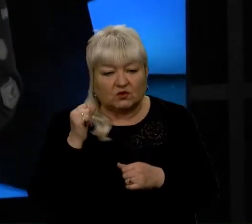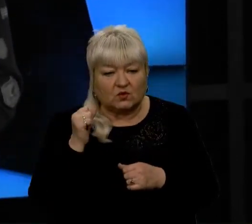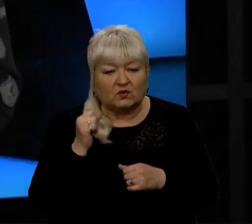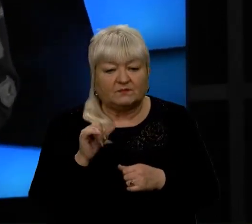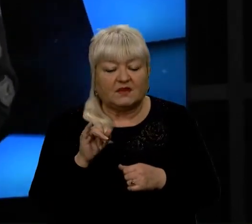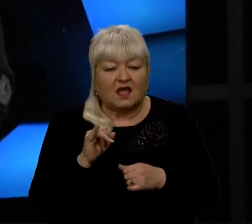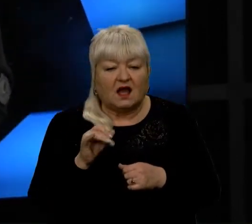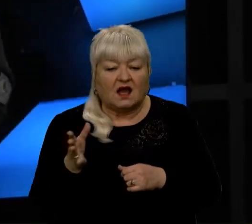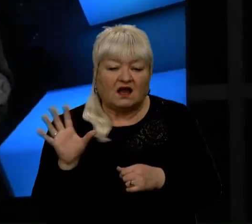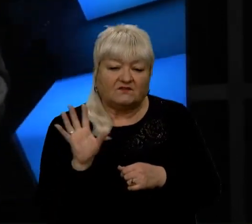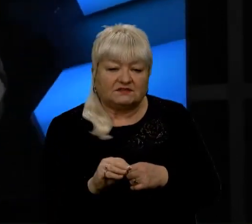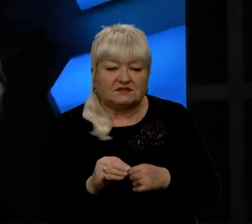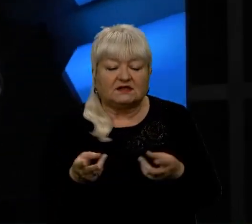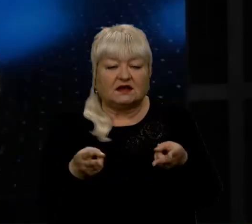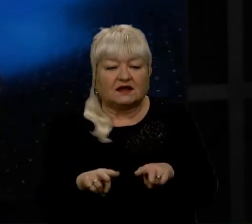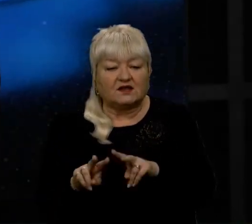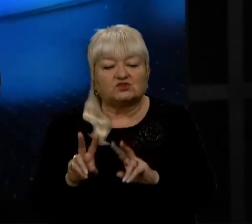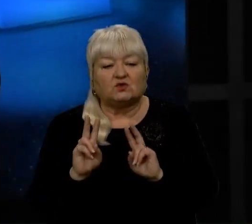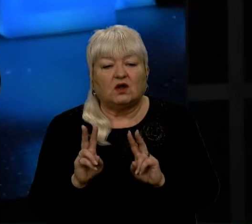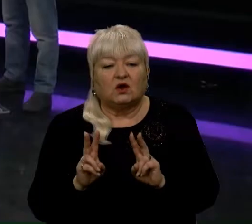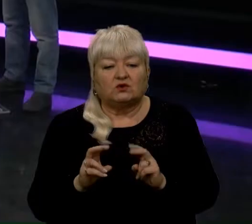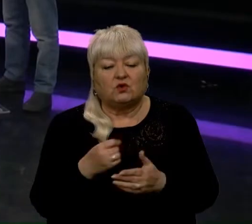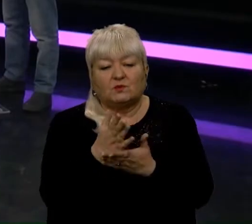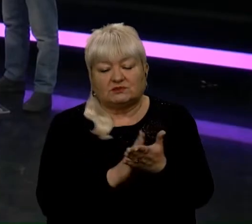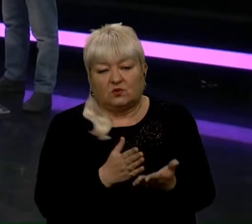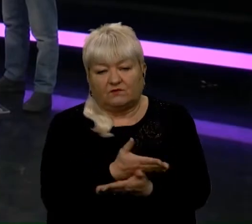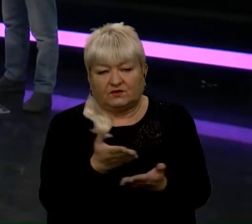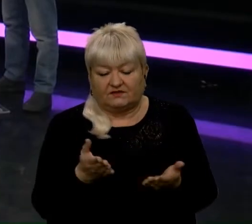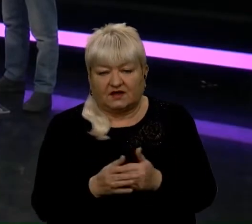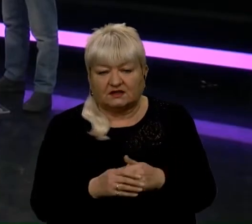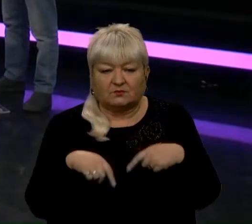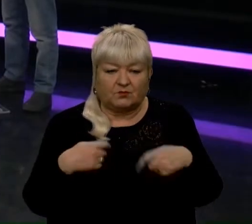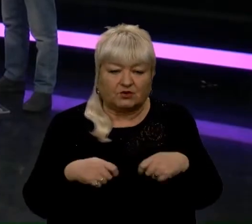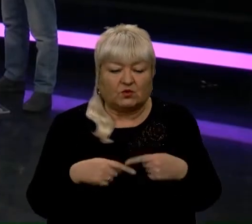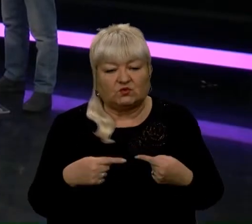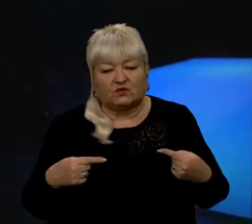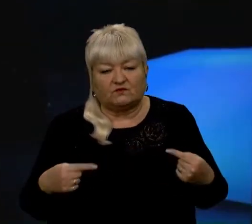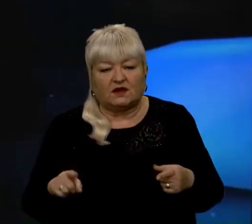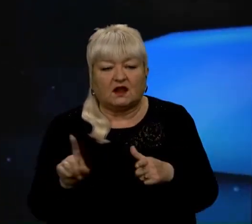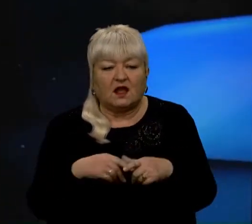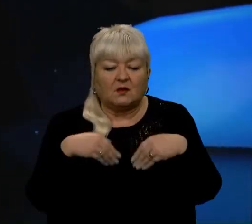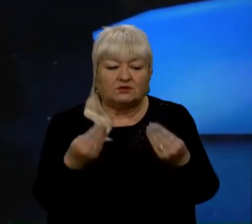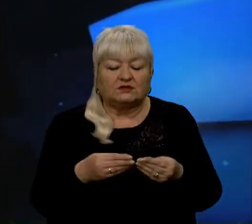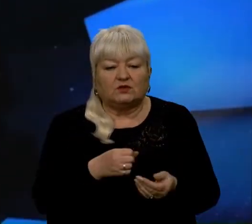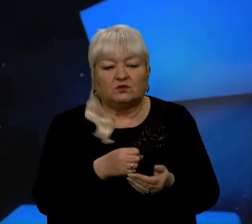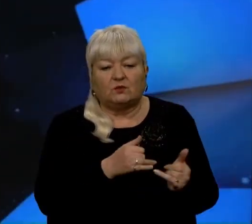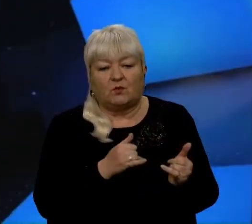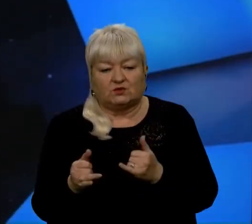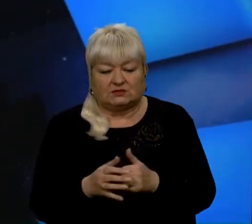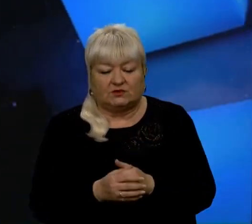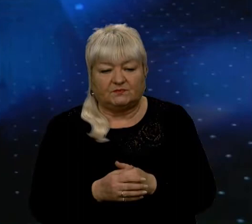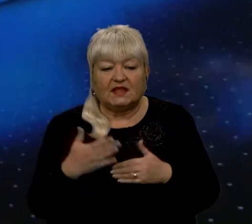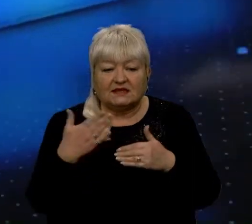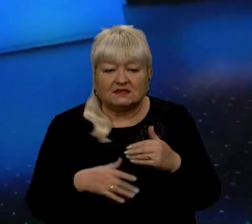всього решту – всі, хто обслуговують вас. Продають товари або надають послуги. Закінчився карантин і,